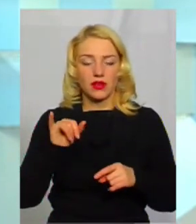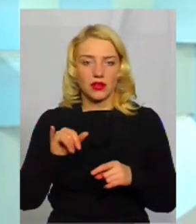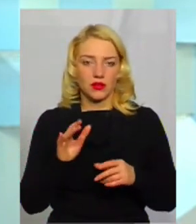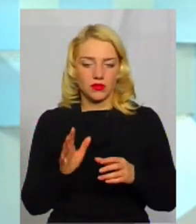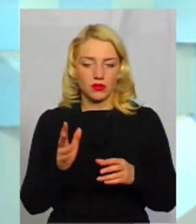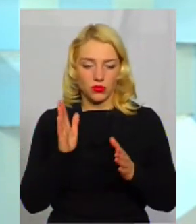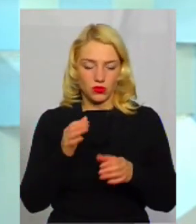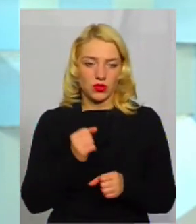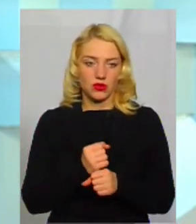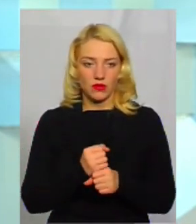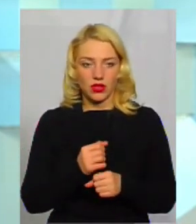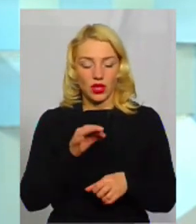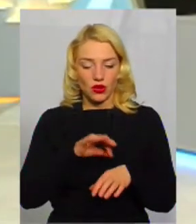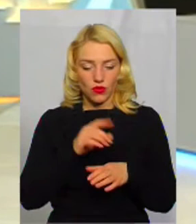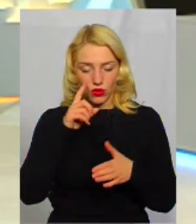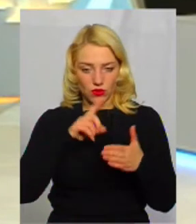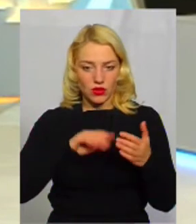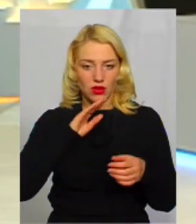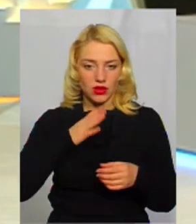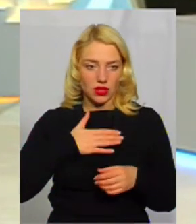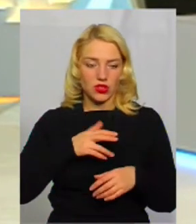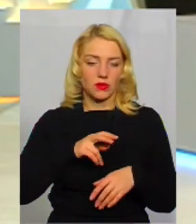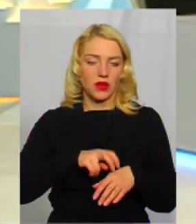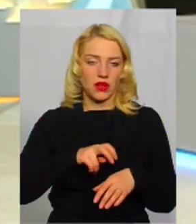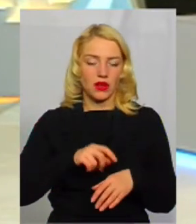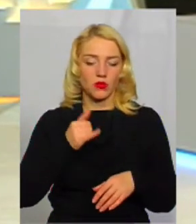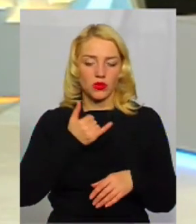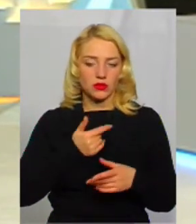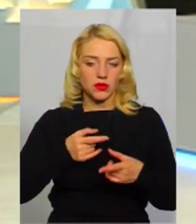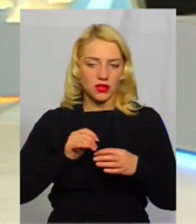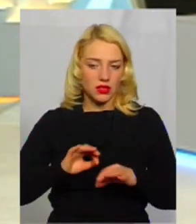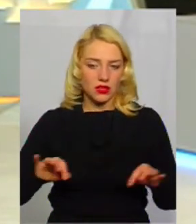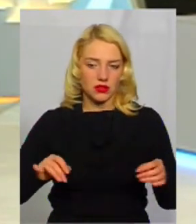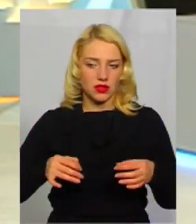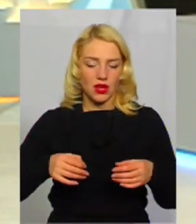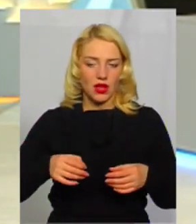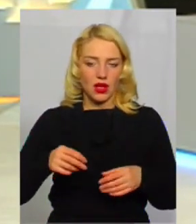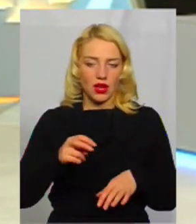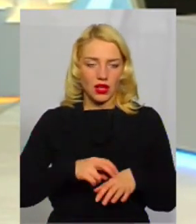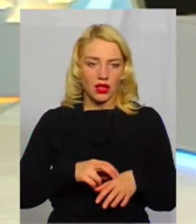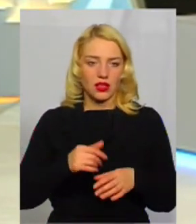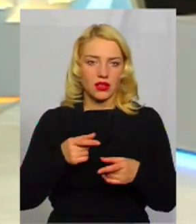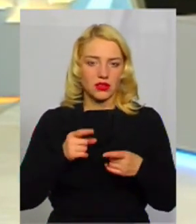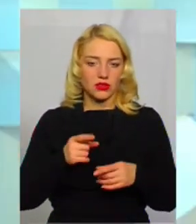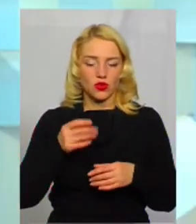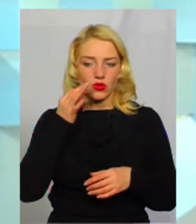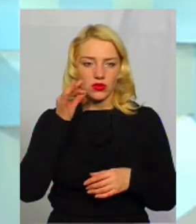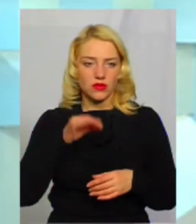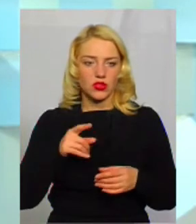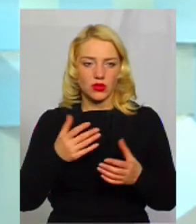довірають нашим лікарям, і у нас прекрасні лікарі, досвідчені, дійсно, головного лікаря підтримую, тому що